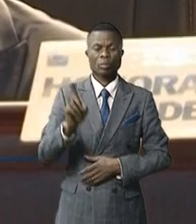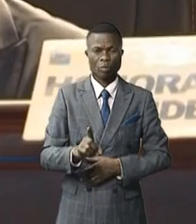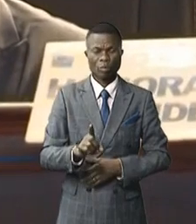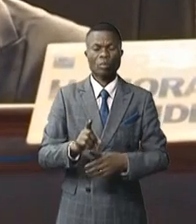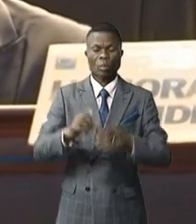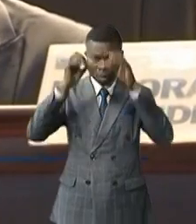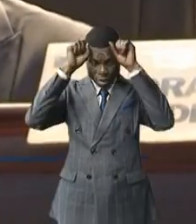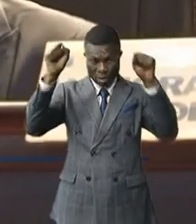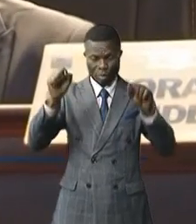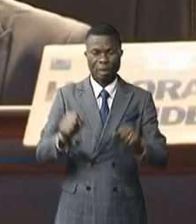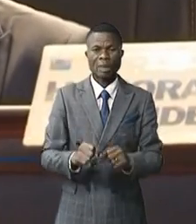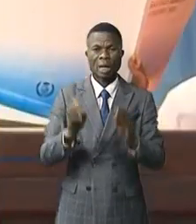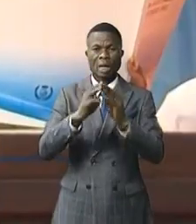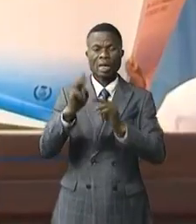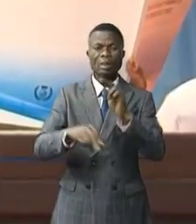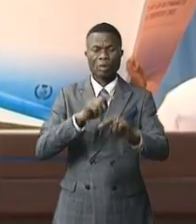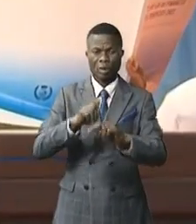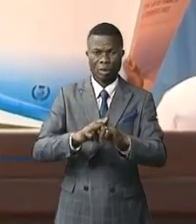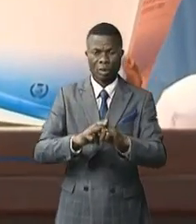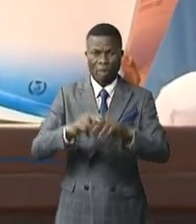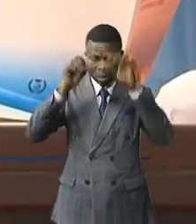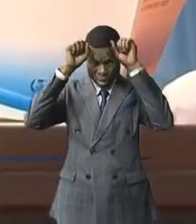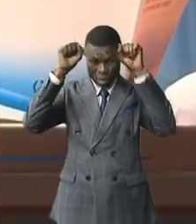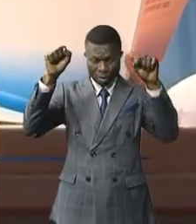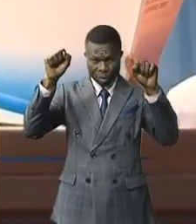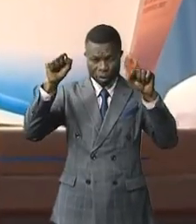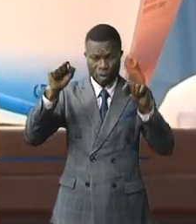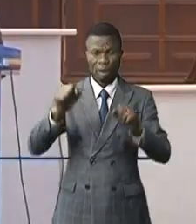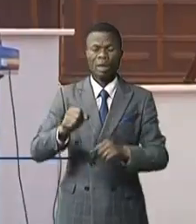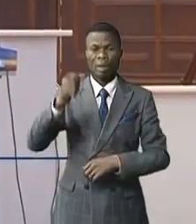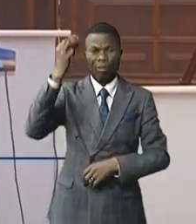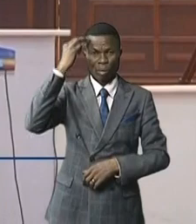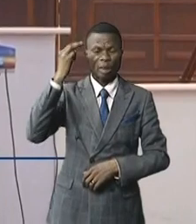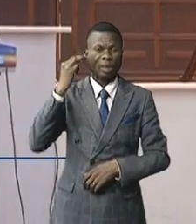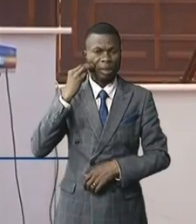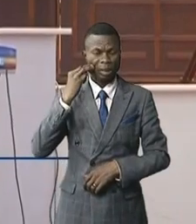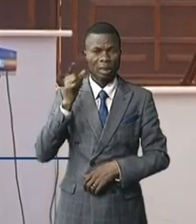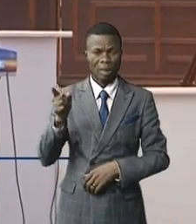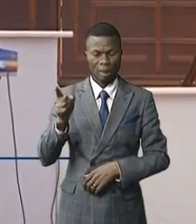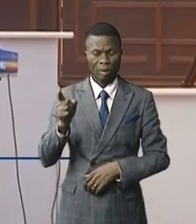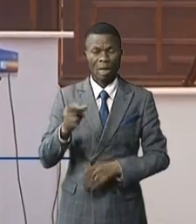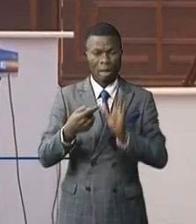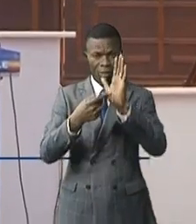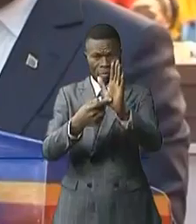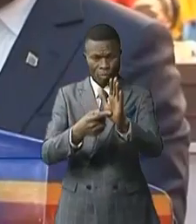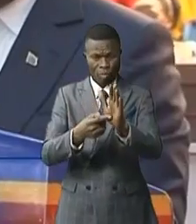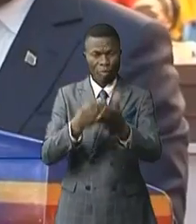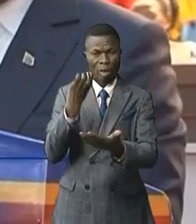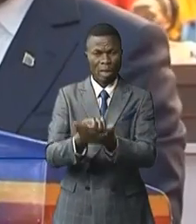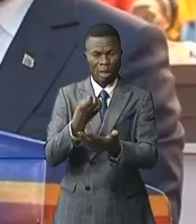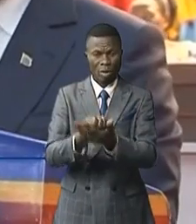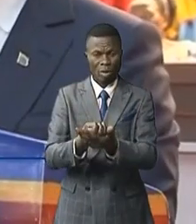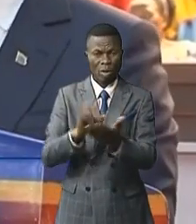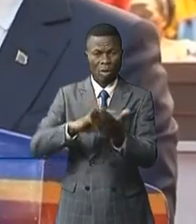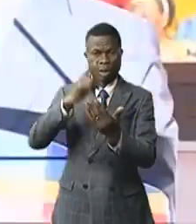nationale, Christophe Mbosokodiapuanga, le chef de l'exécutif national, Jean-Michel Samaloukonde, a présenté l'économie du texte